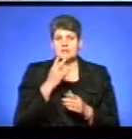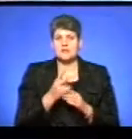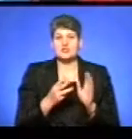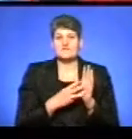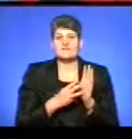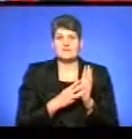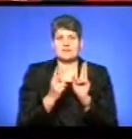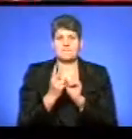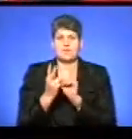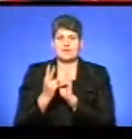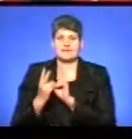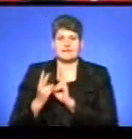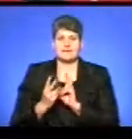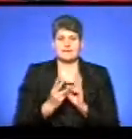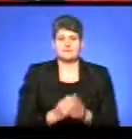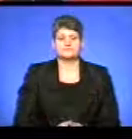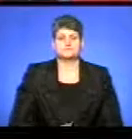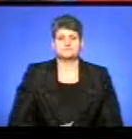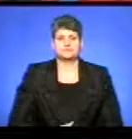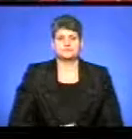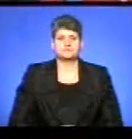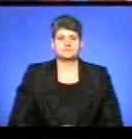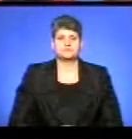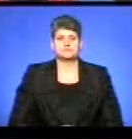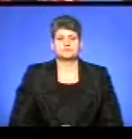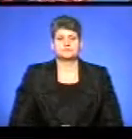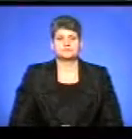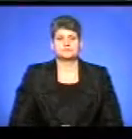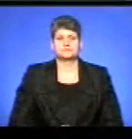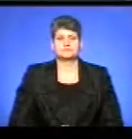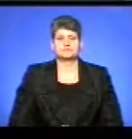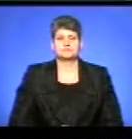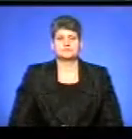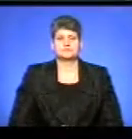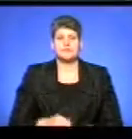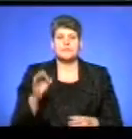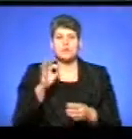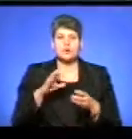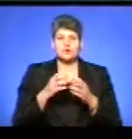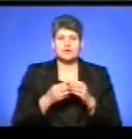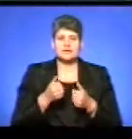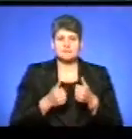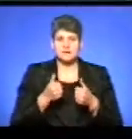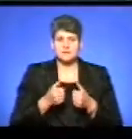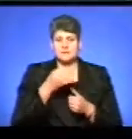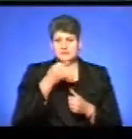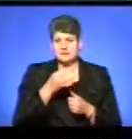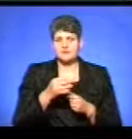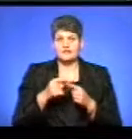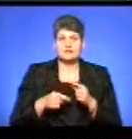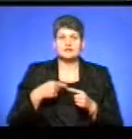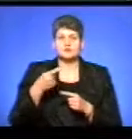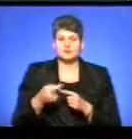вісім поєдинків. Тарас Бурак, Юрій Багрій. Новини. І про результати змагань ми повідомимо вам у